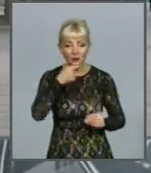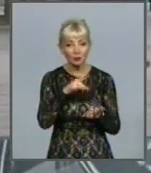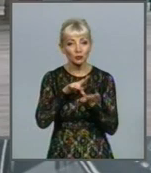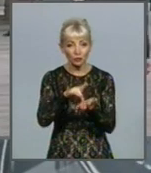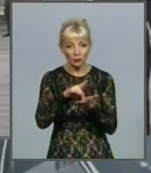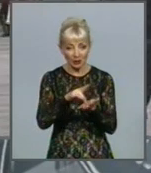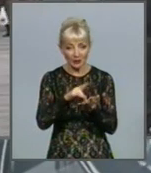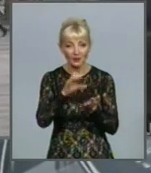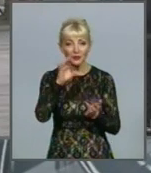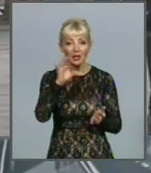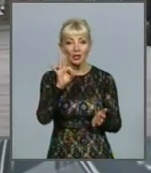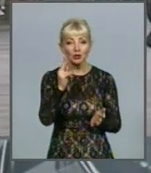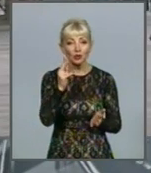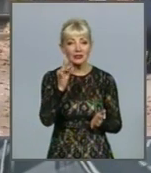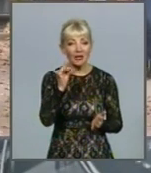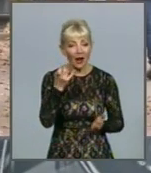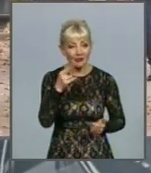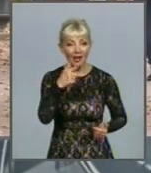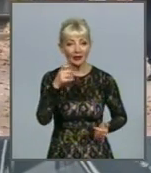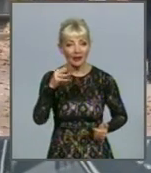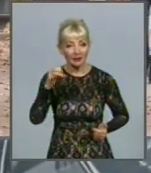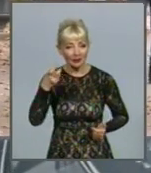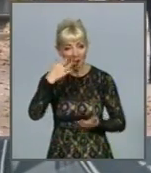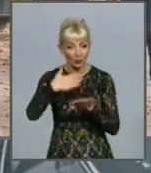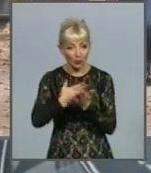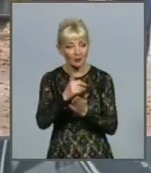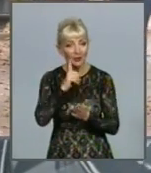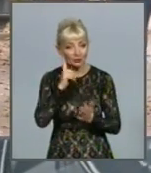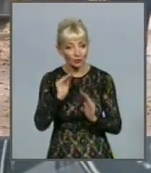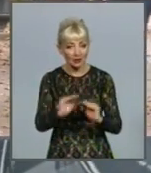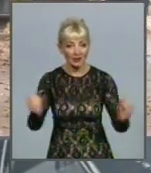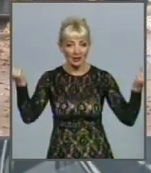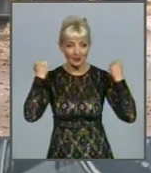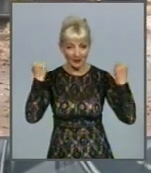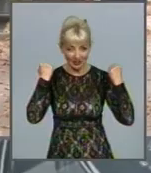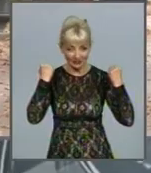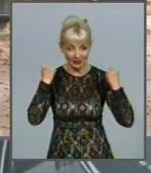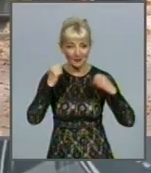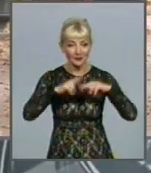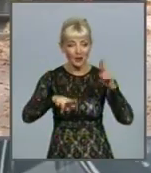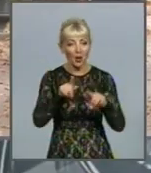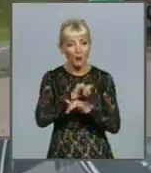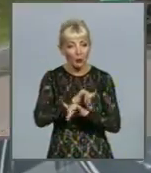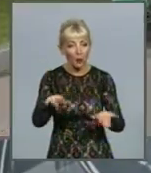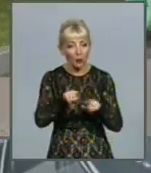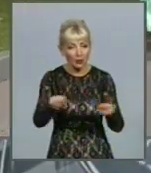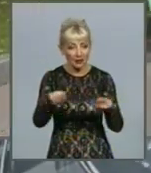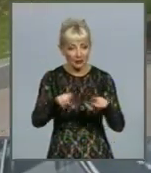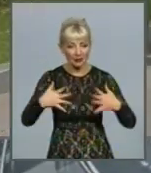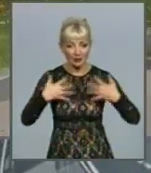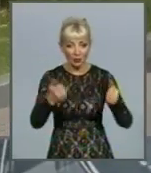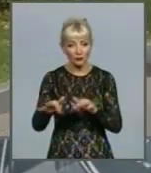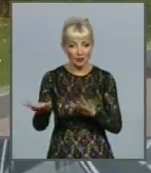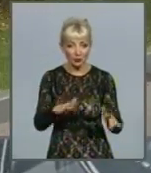туризм, соціальна та гендерна політика, молодіжна, дитяча та спортивна інфраструктури. Популяризація здорового способу